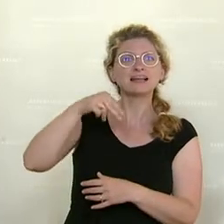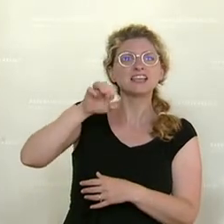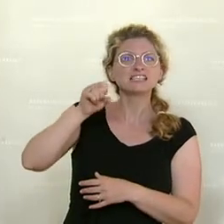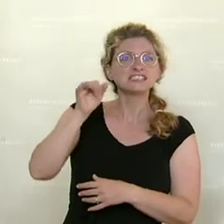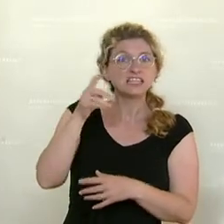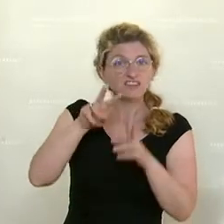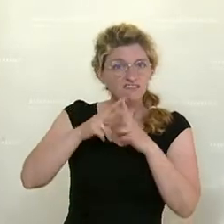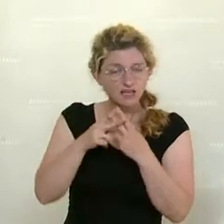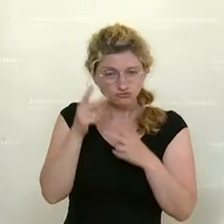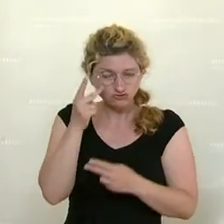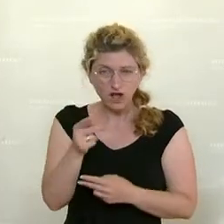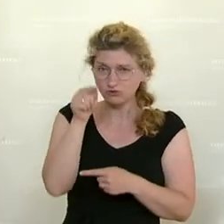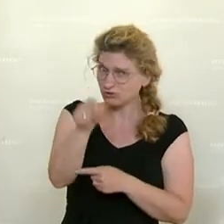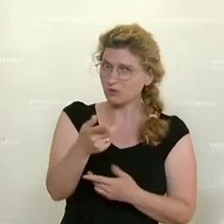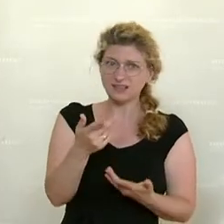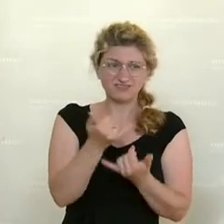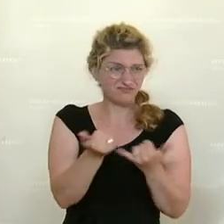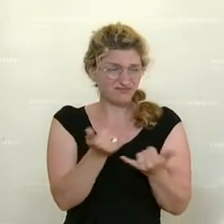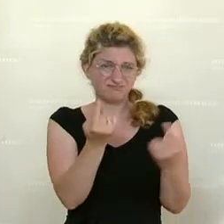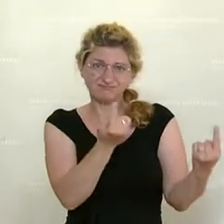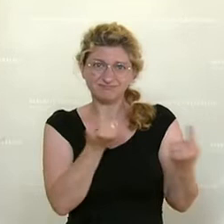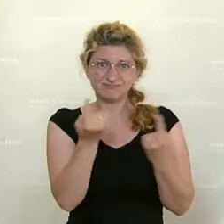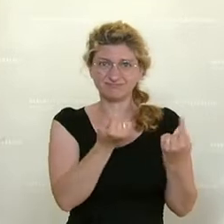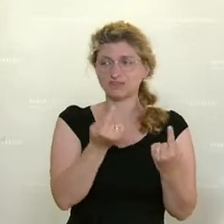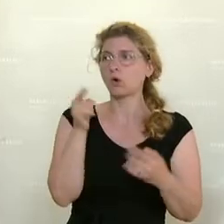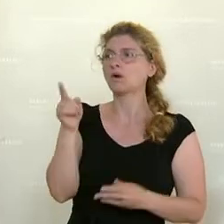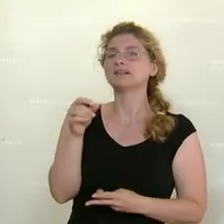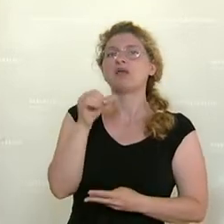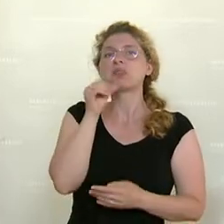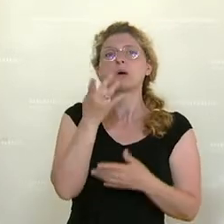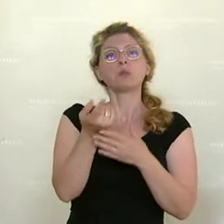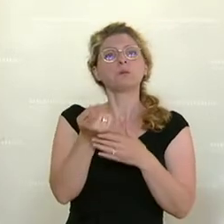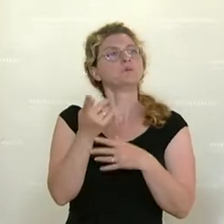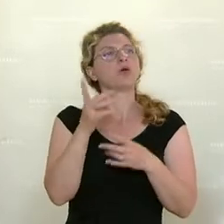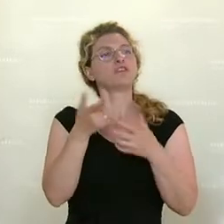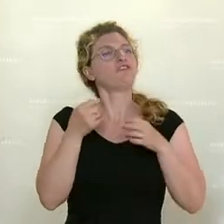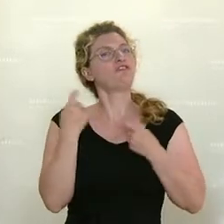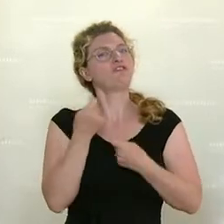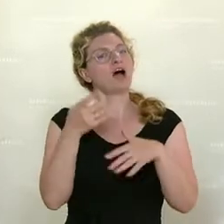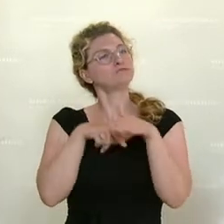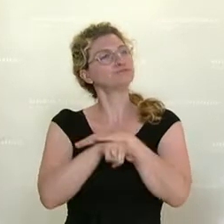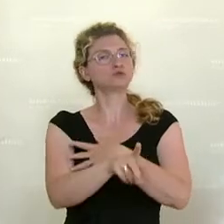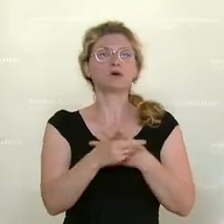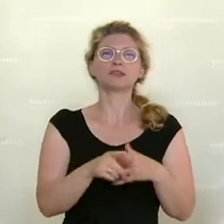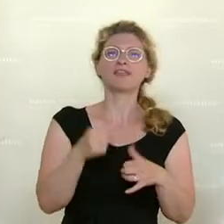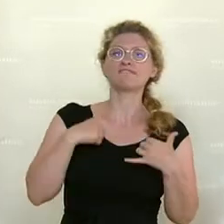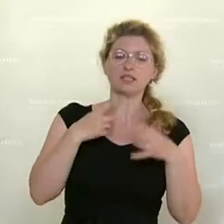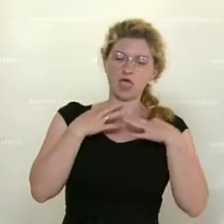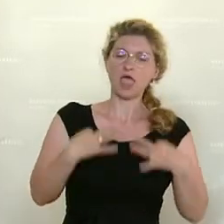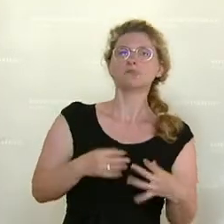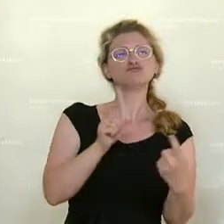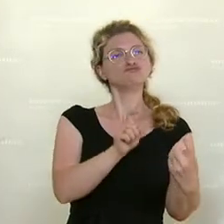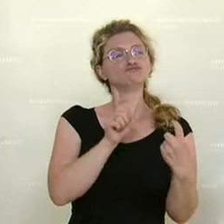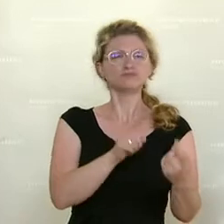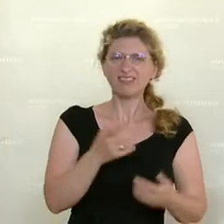gehen Sie nach Breitenau. Und meine sehr geschätzten Damen und Herren, die fahren nicht ein in den Krumm und diskutieren dann mit einem weißen Hemd. Nein, die arbeiten